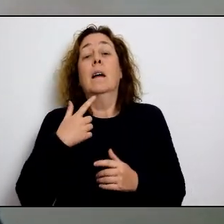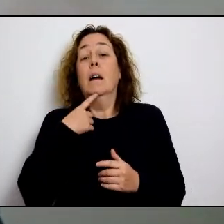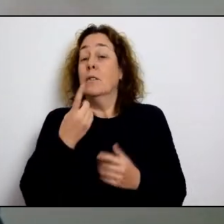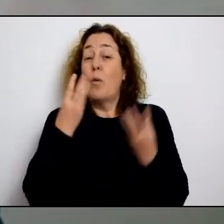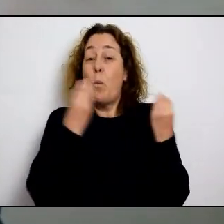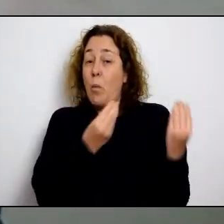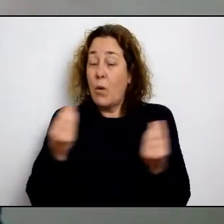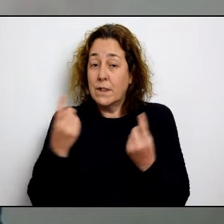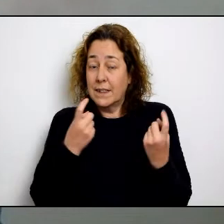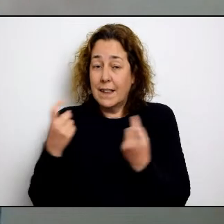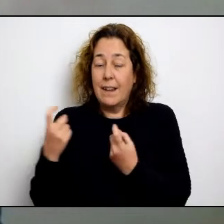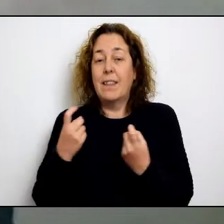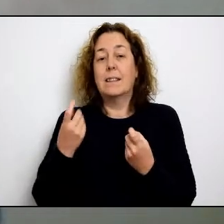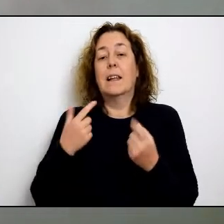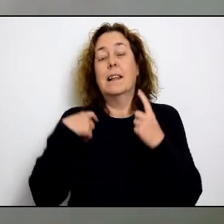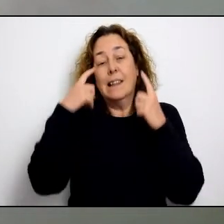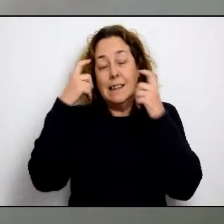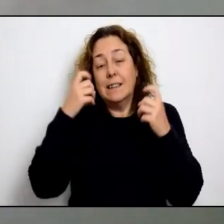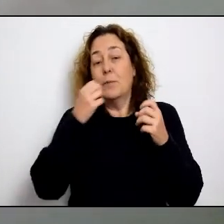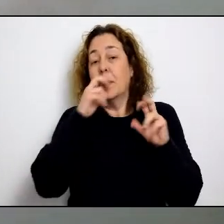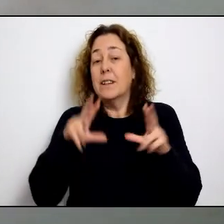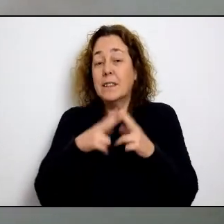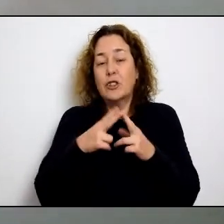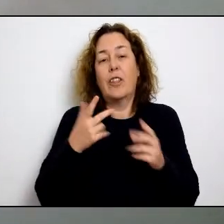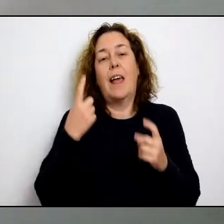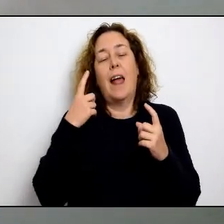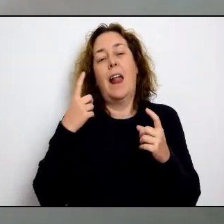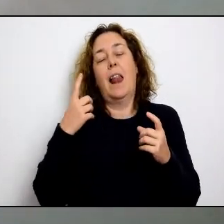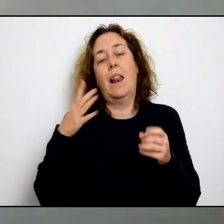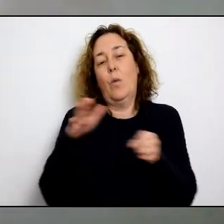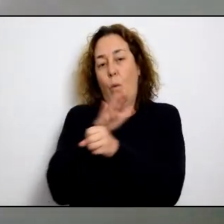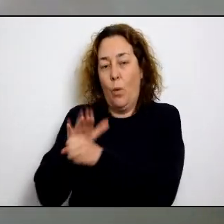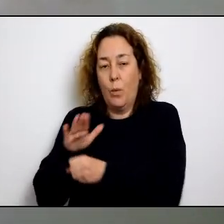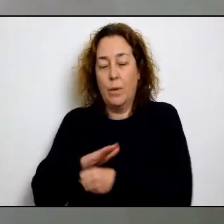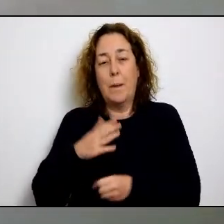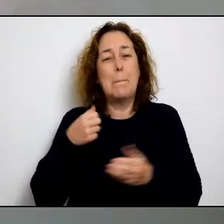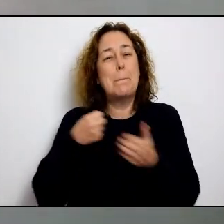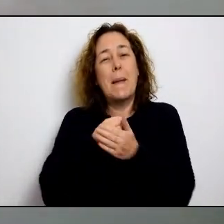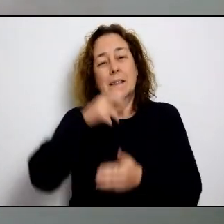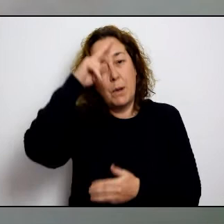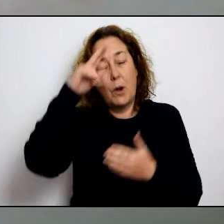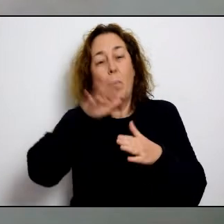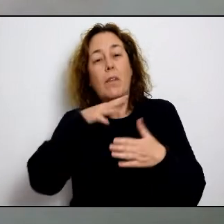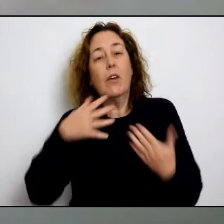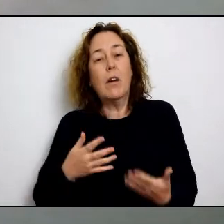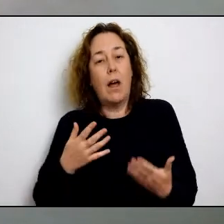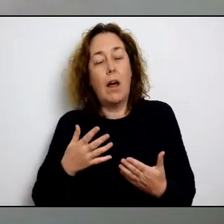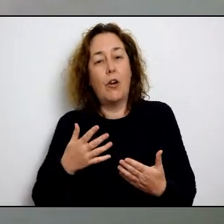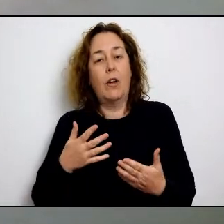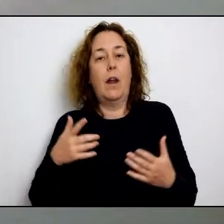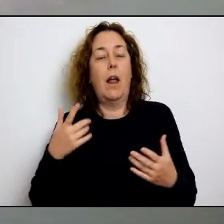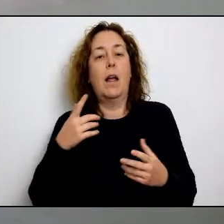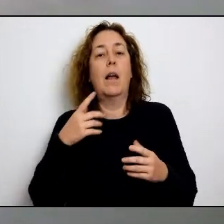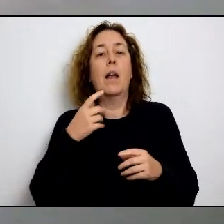afectades per aquesta situació. Dit això, són moltes les necessitats que es donen o s'intenta donar cobertura des de l